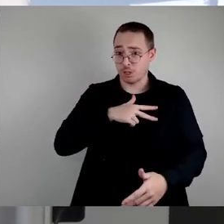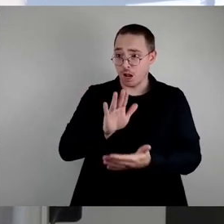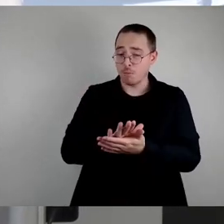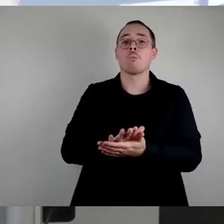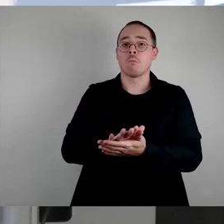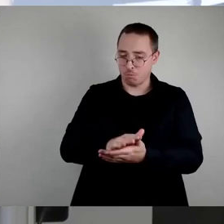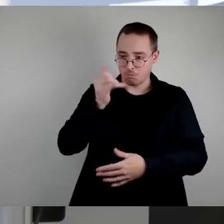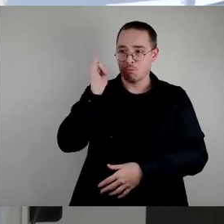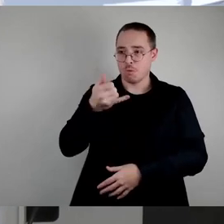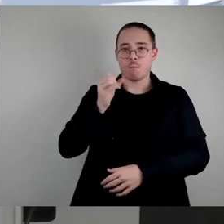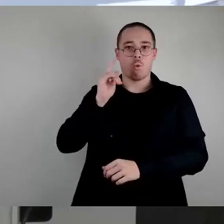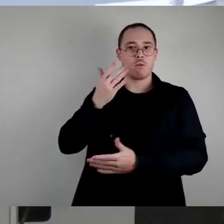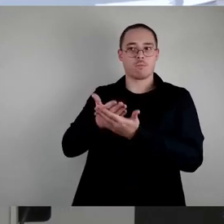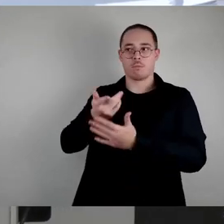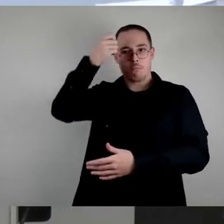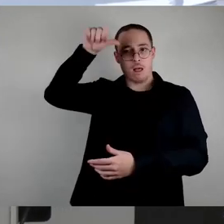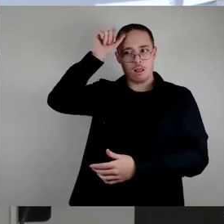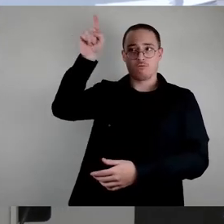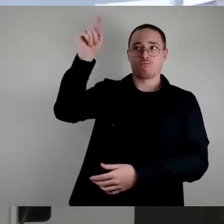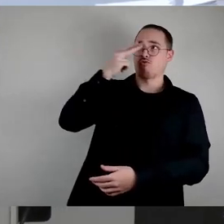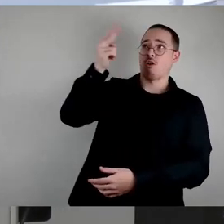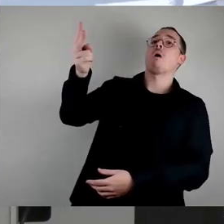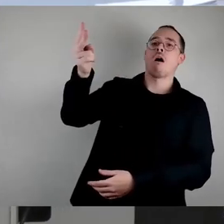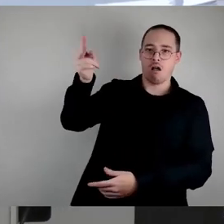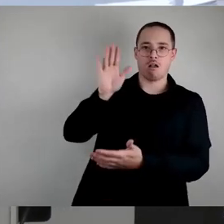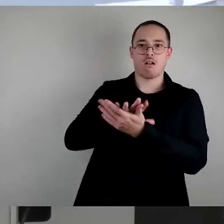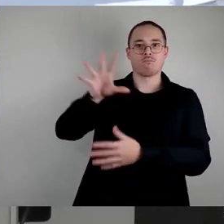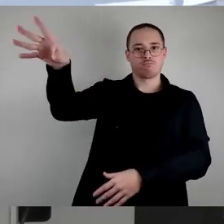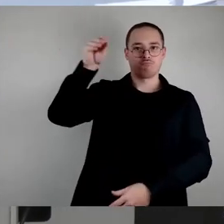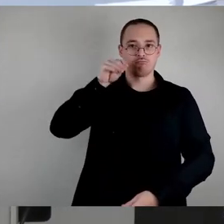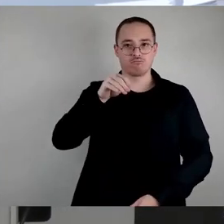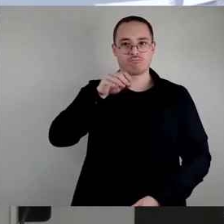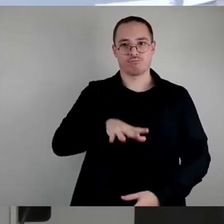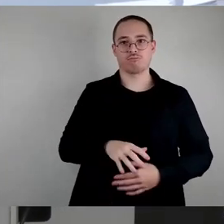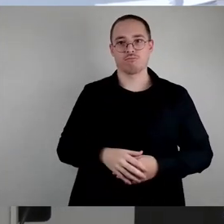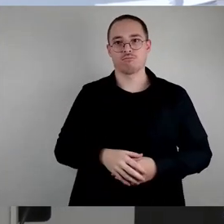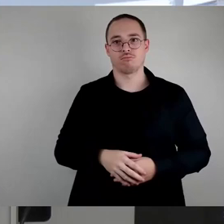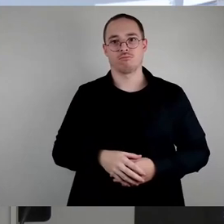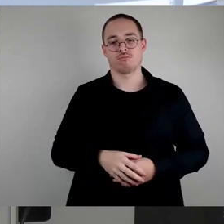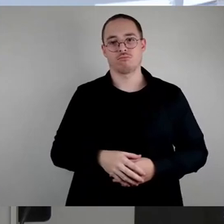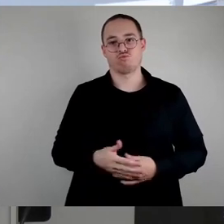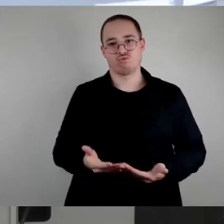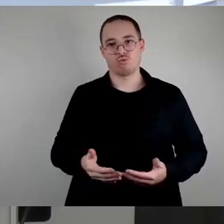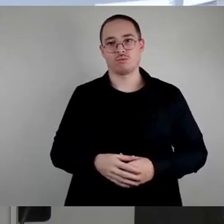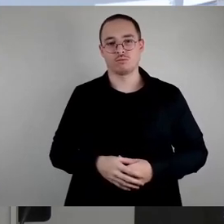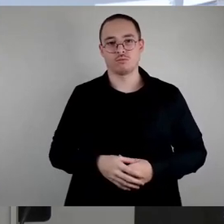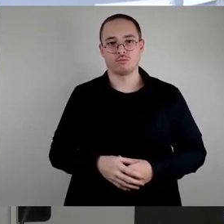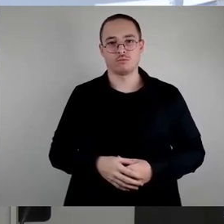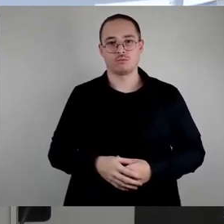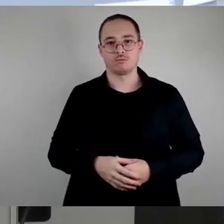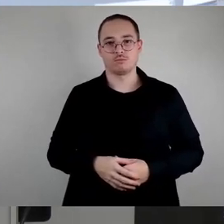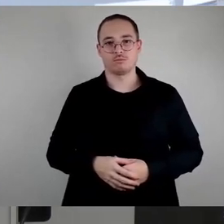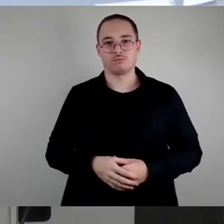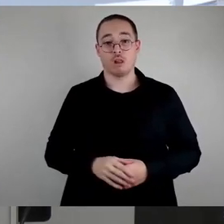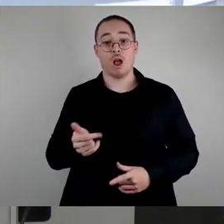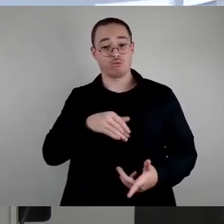durchaus zurückgreifen. Gestatten Sie mir eine in dem Zusammenhang